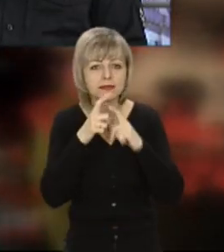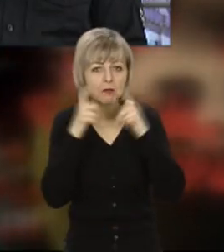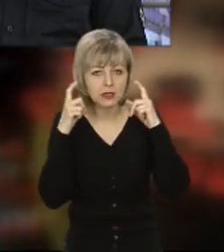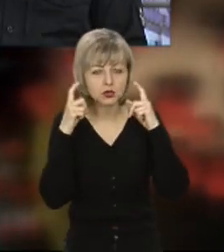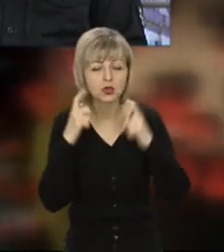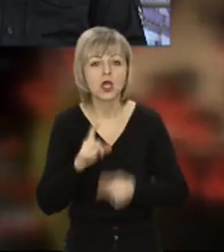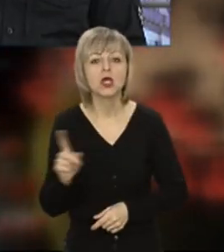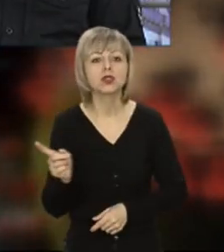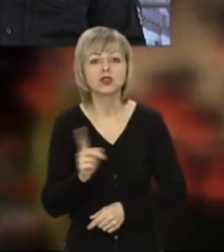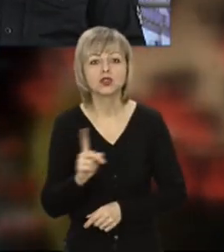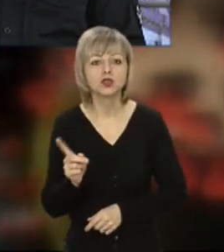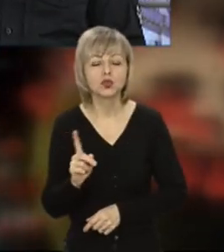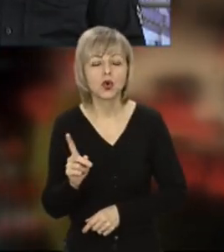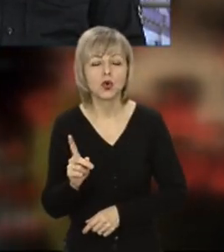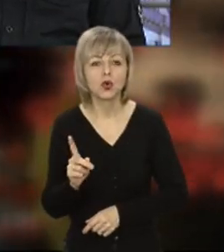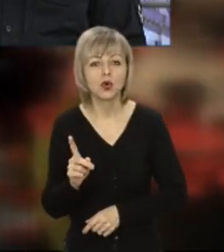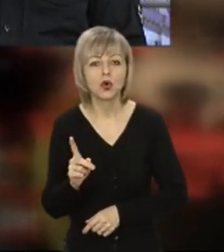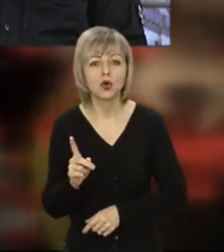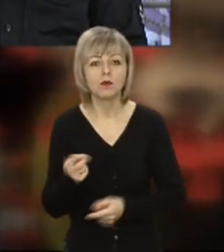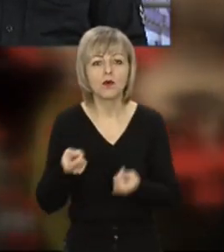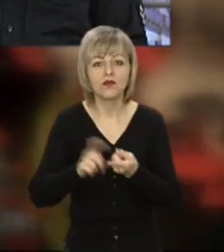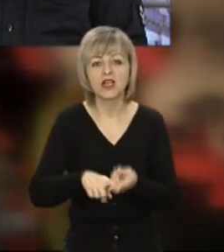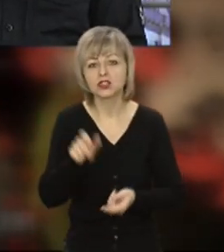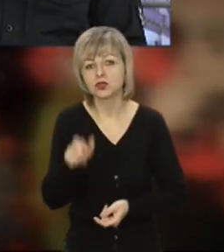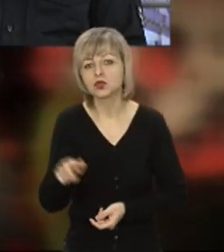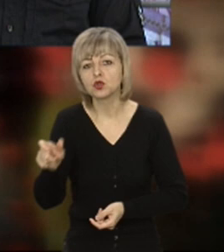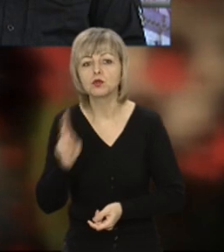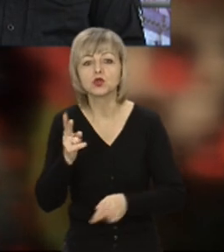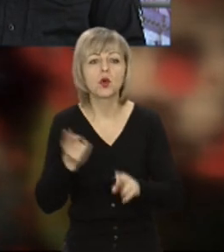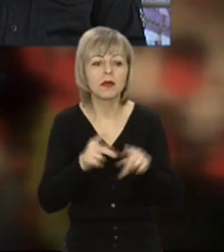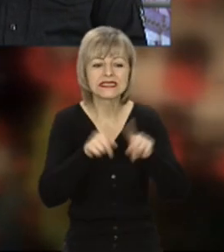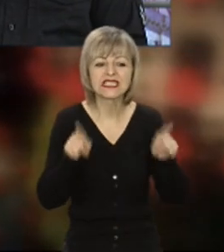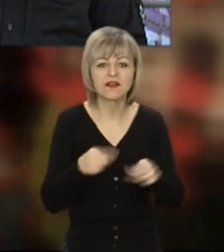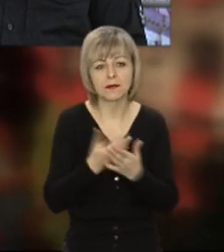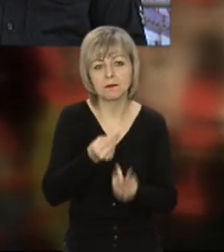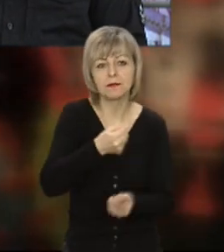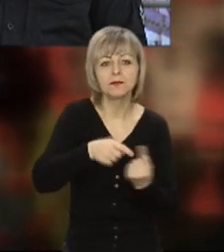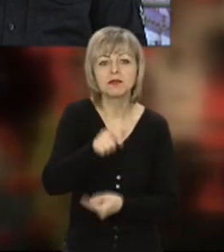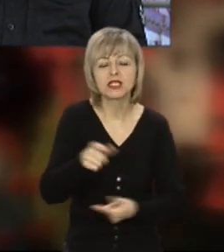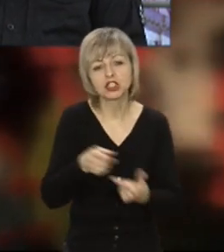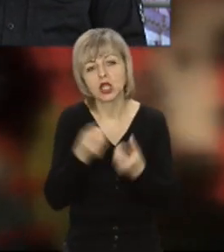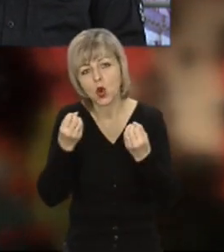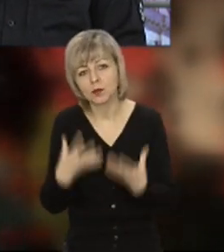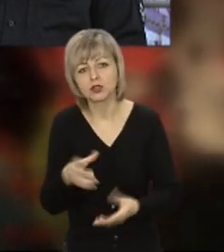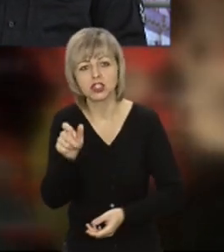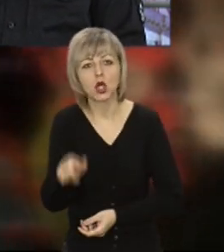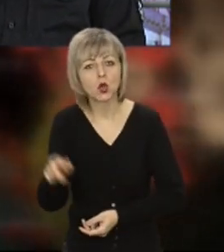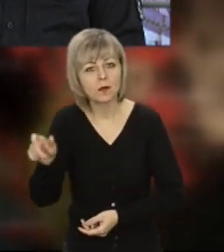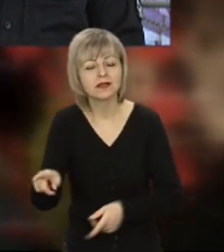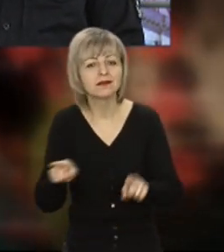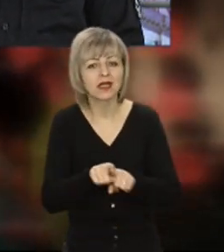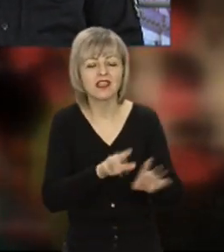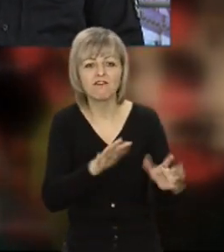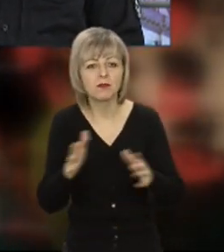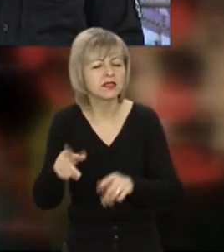стосується осіб, які без сертифікатів, будь-то підприємці, будь-то звичайні громадяни. Такі